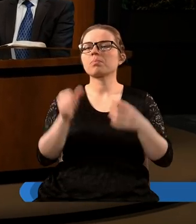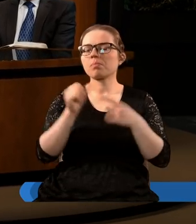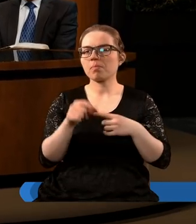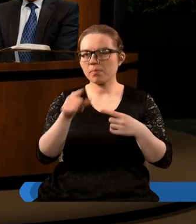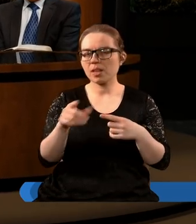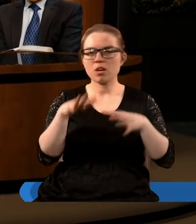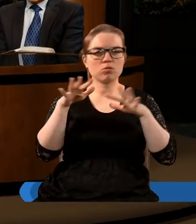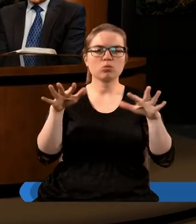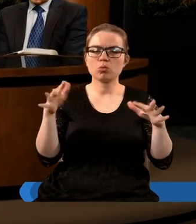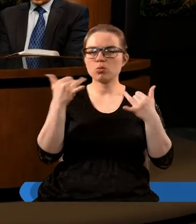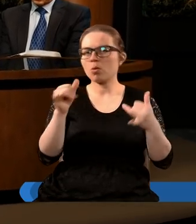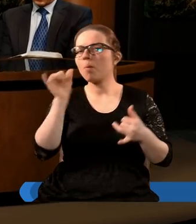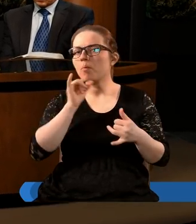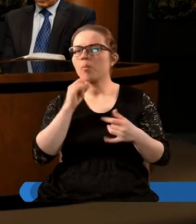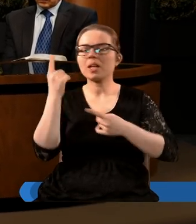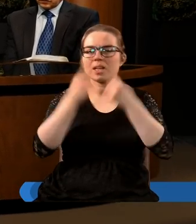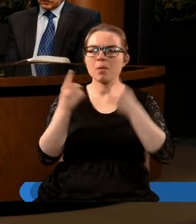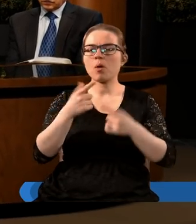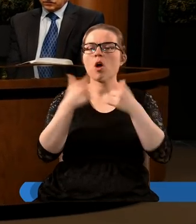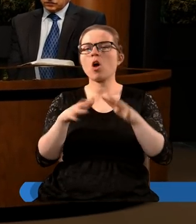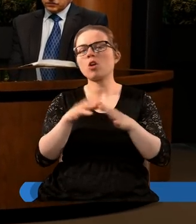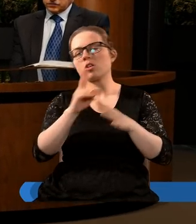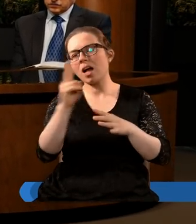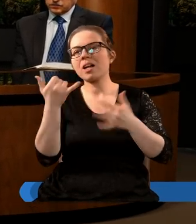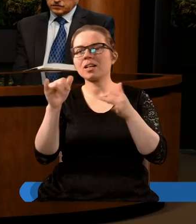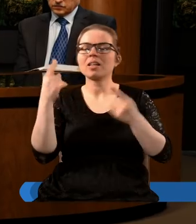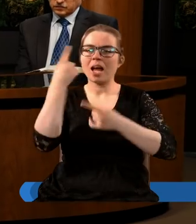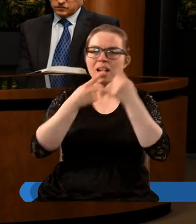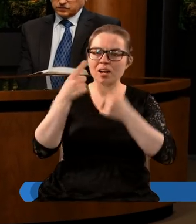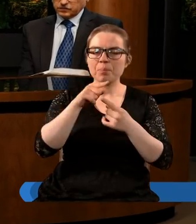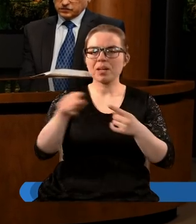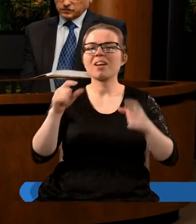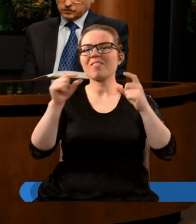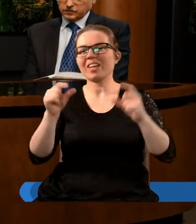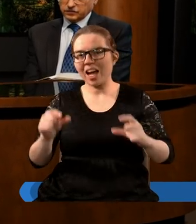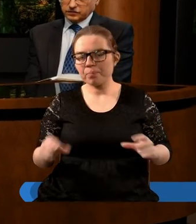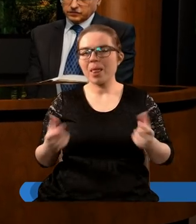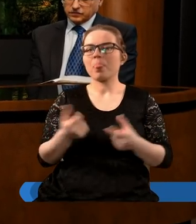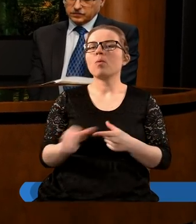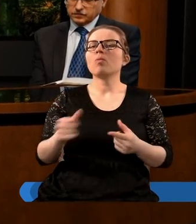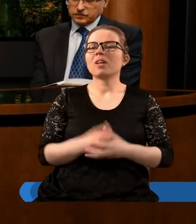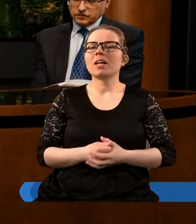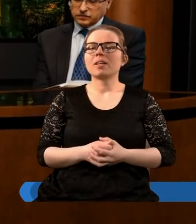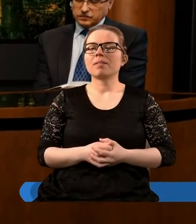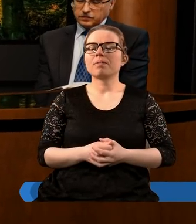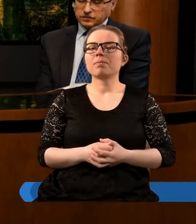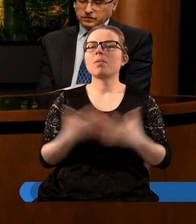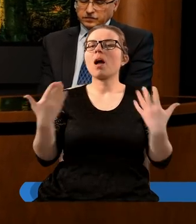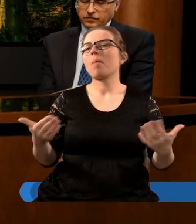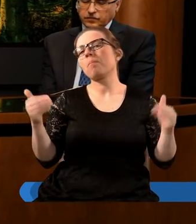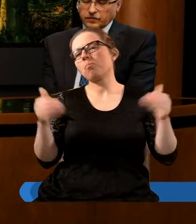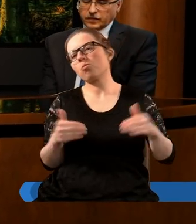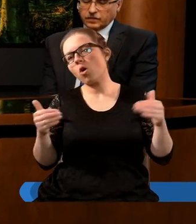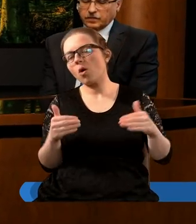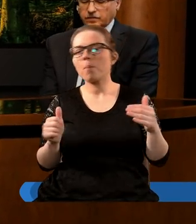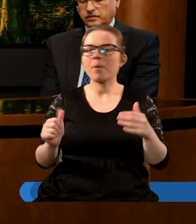więcej prób interpretacji, zapewne co Kościół, to inna interpretacja tych fragmentów. A być